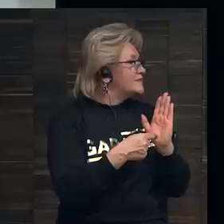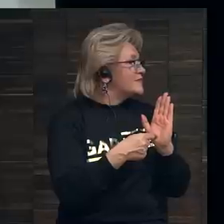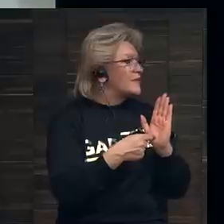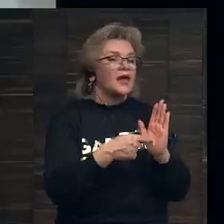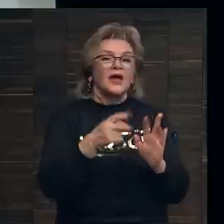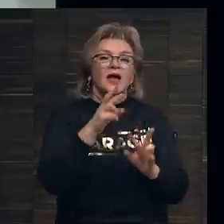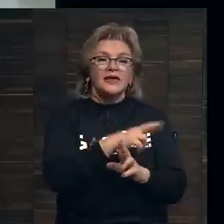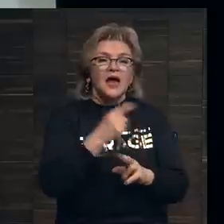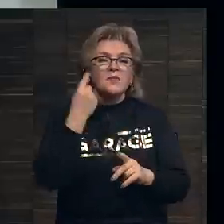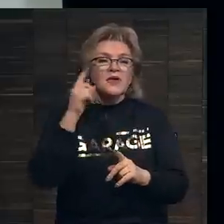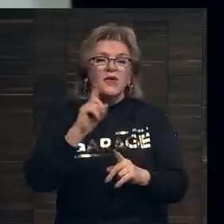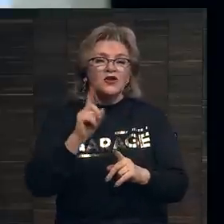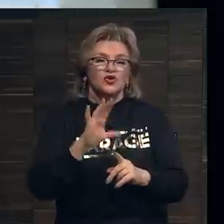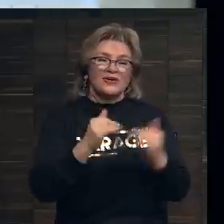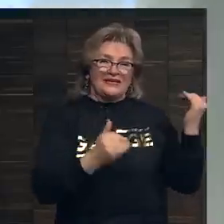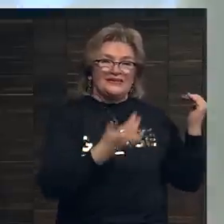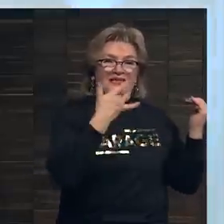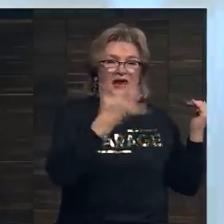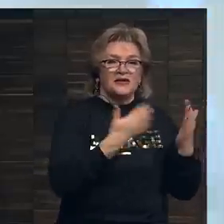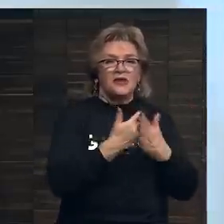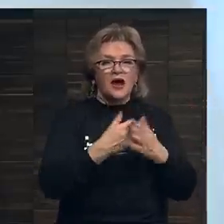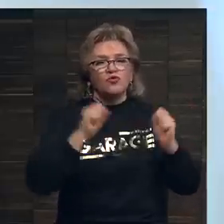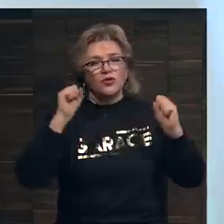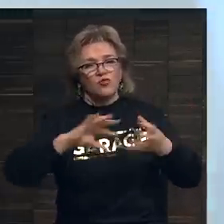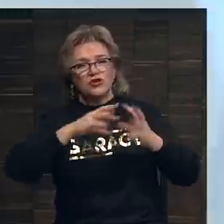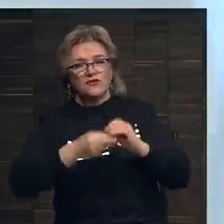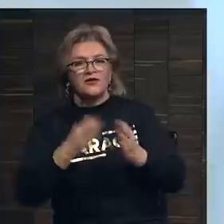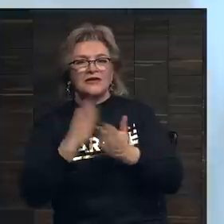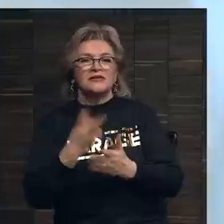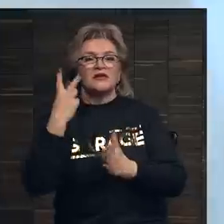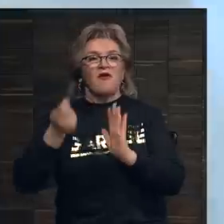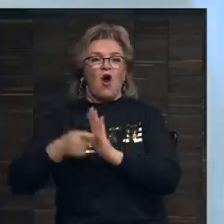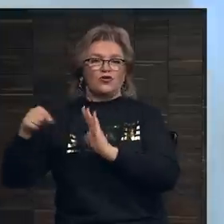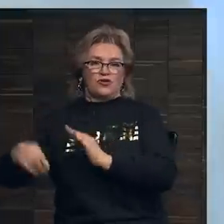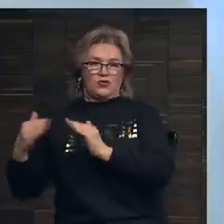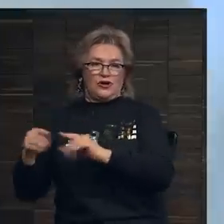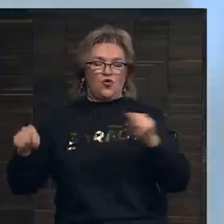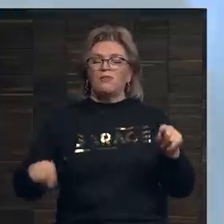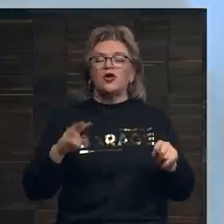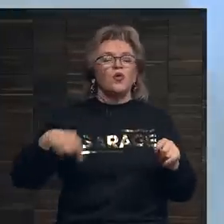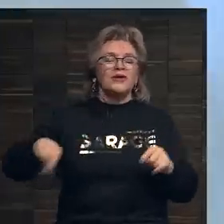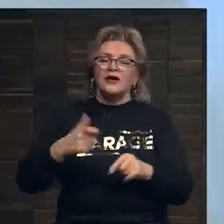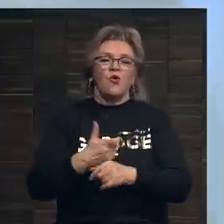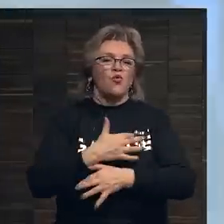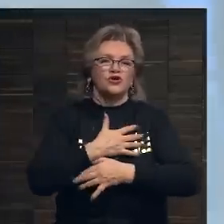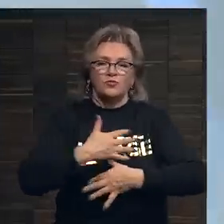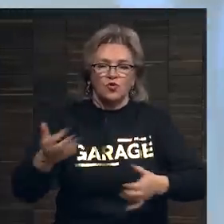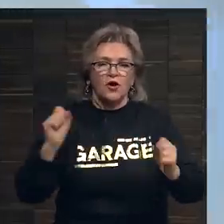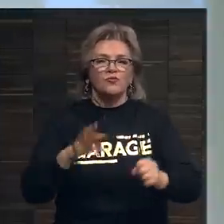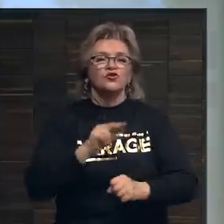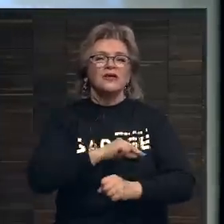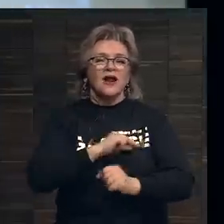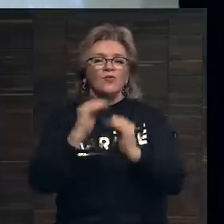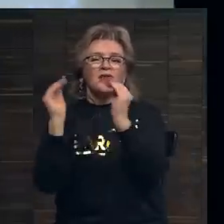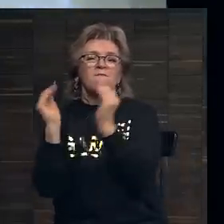Я понимаю, что из моей лекции как будто можно было сделать вывод, что есть только два аукционных дома, но аукционных домов очень много, и может быть работа более